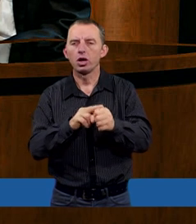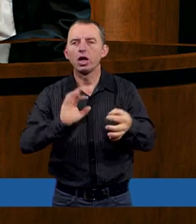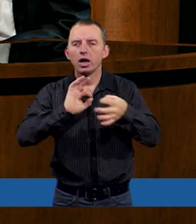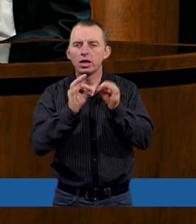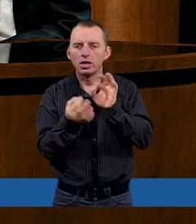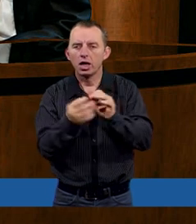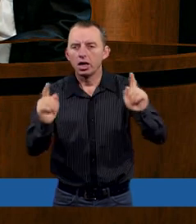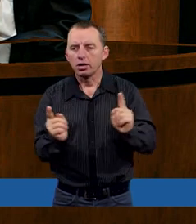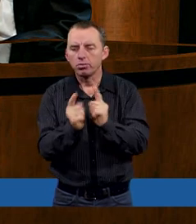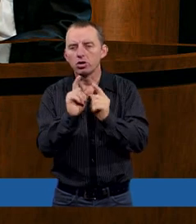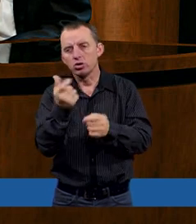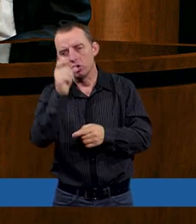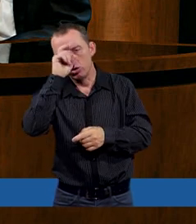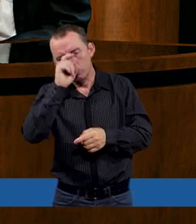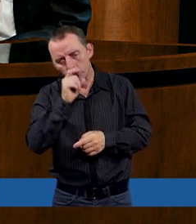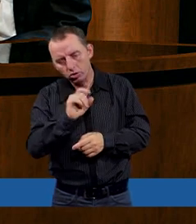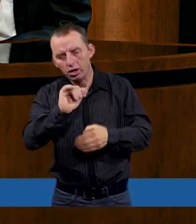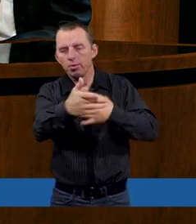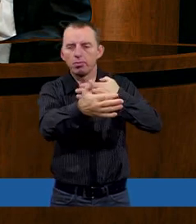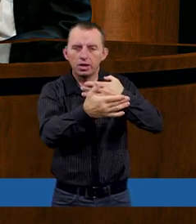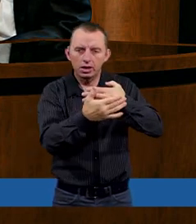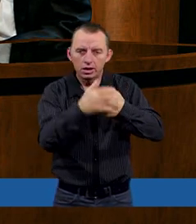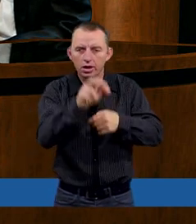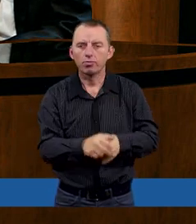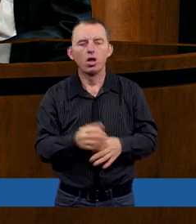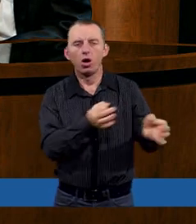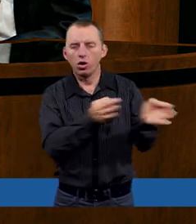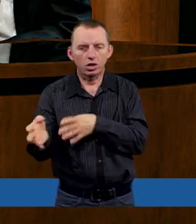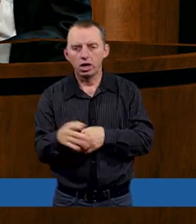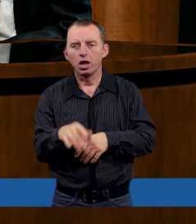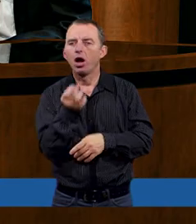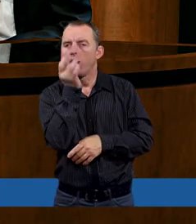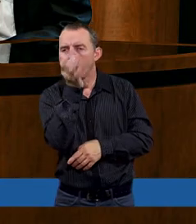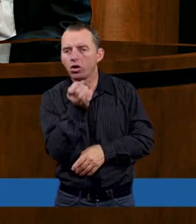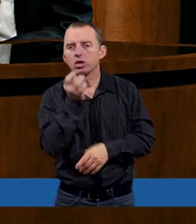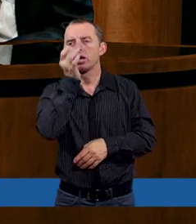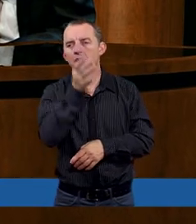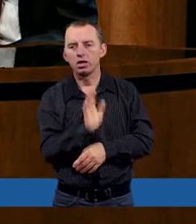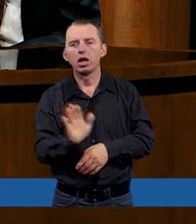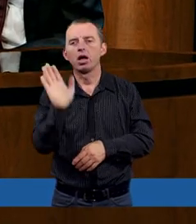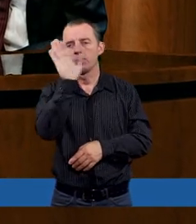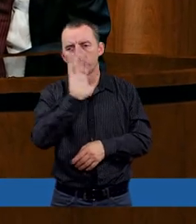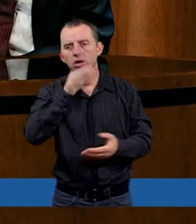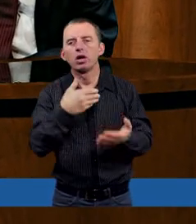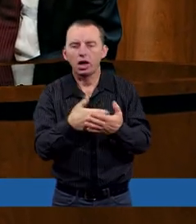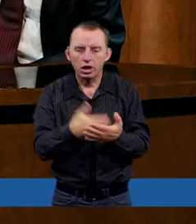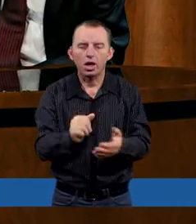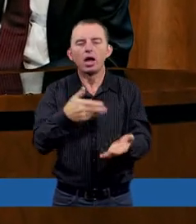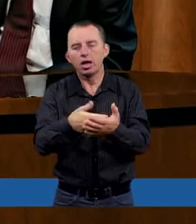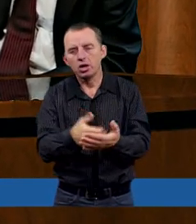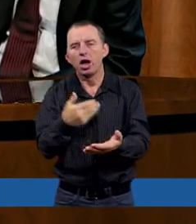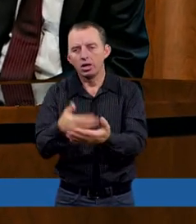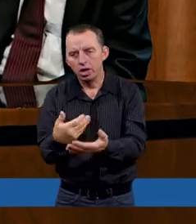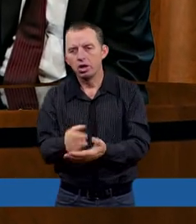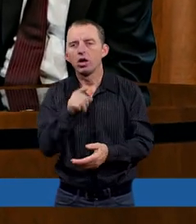spotka ich coś złego albo ich bliskich, momentalnie zaczynają oskarżać Pana Boga. A dlaczego, a dlaczego,